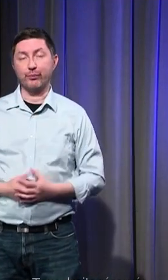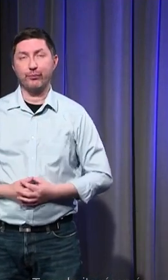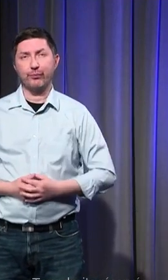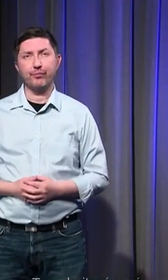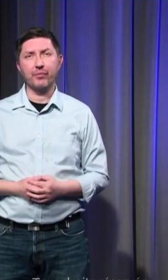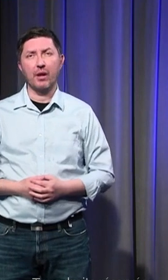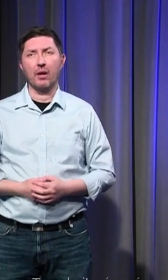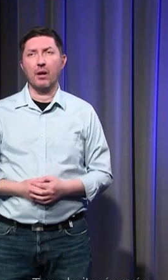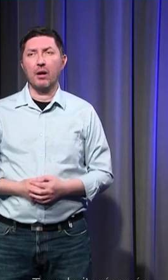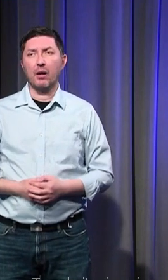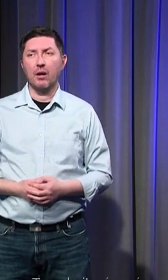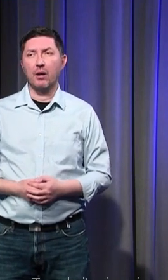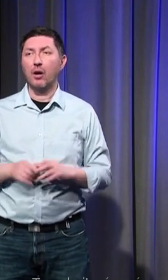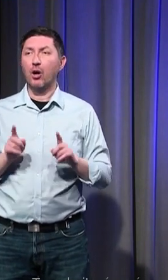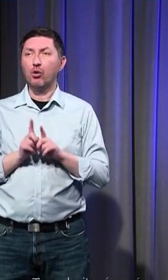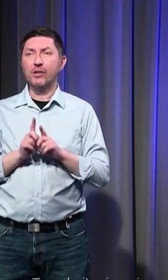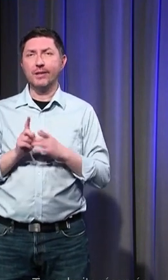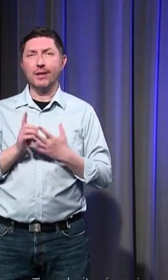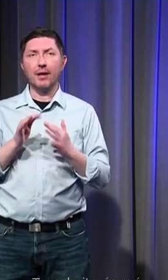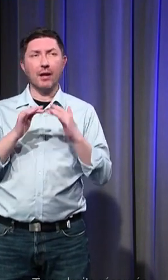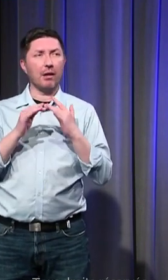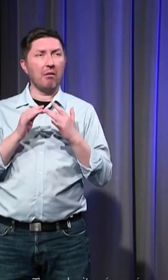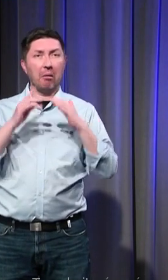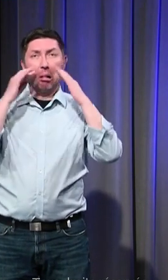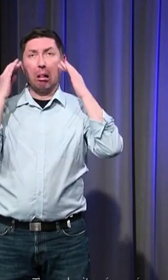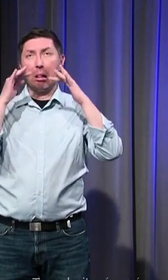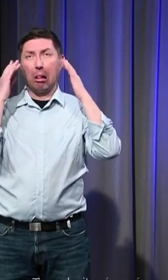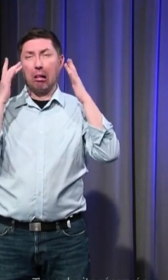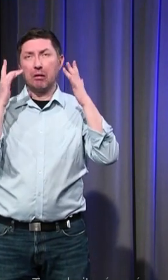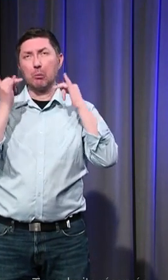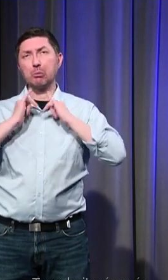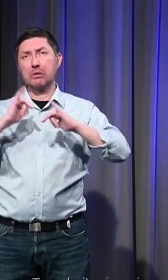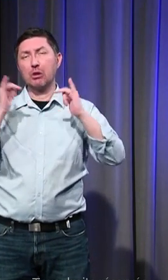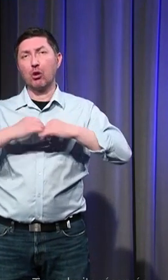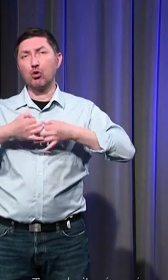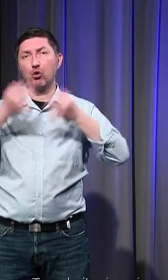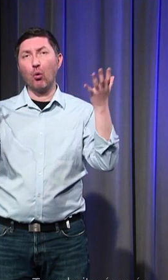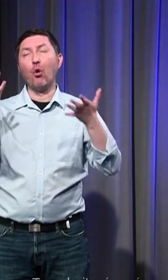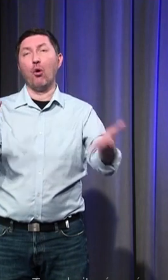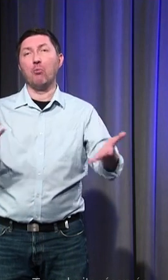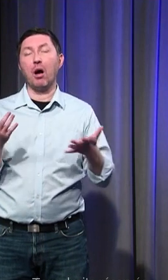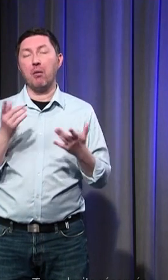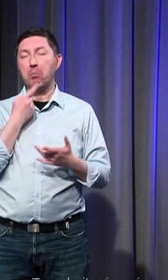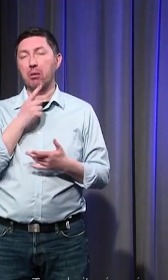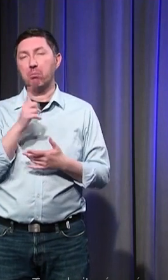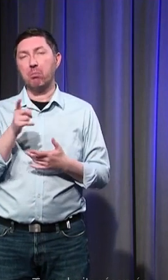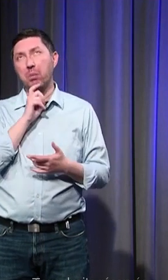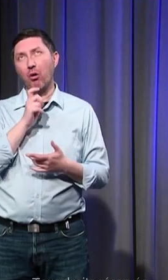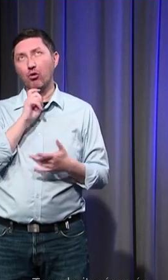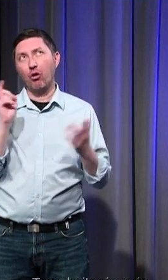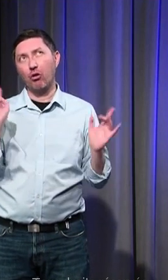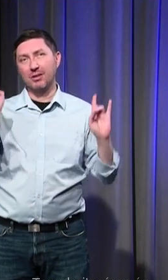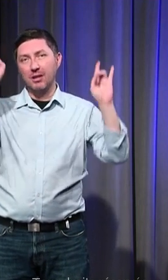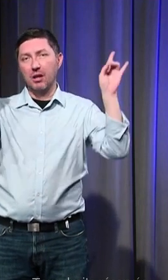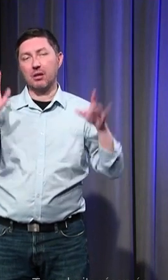et puis le discours de l'émotion excessive comme vous dites existe également alors on ne parle pas encore d'hystérie mais